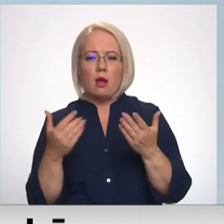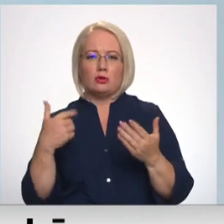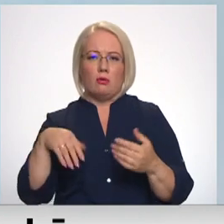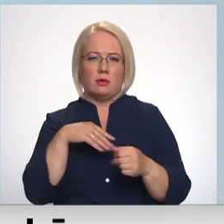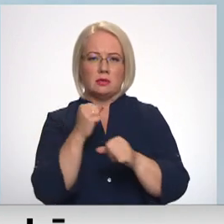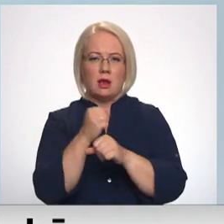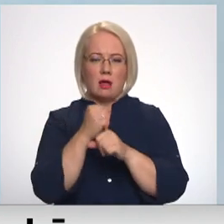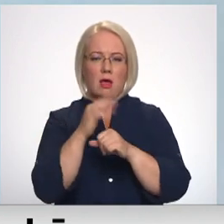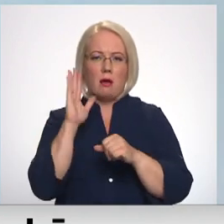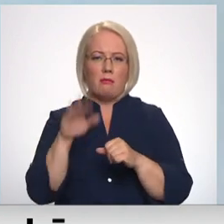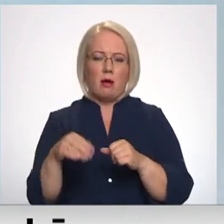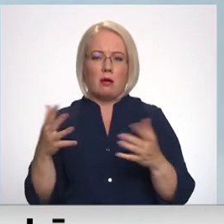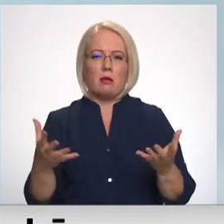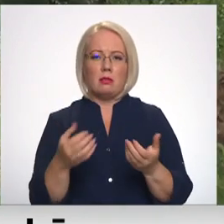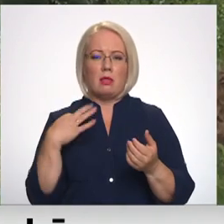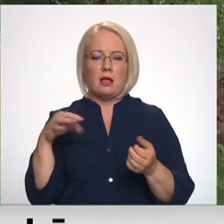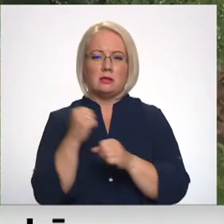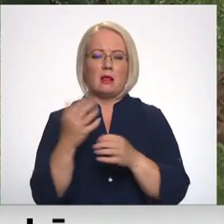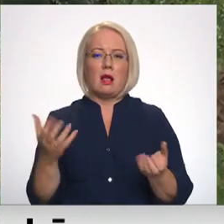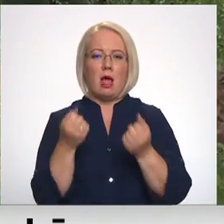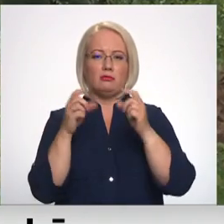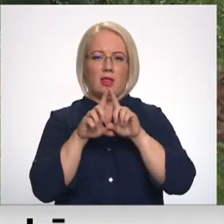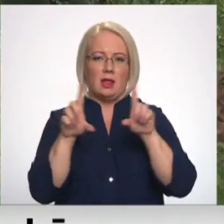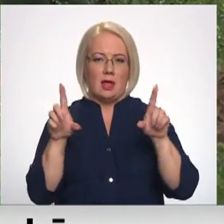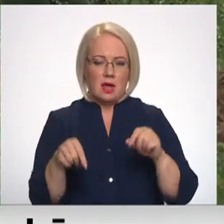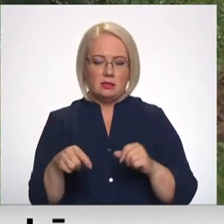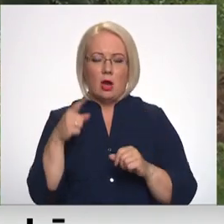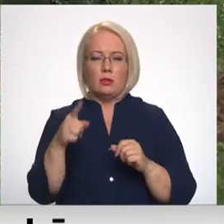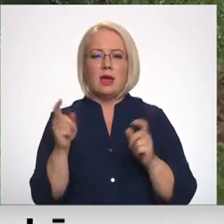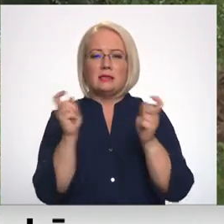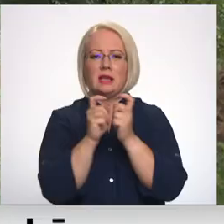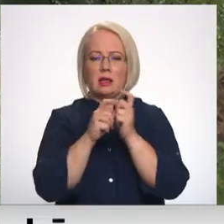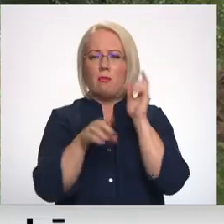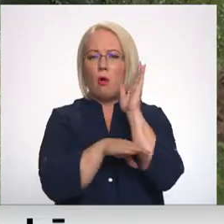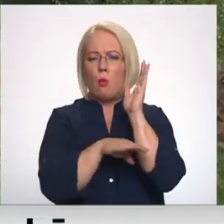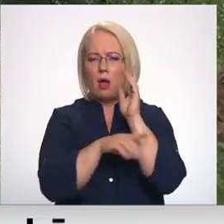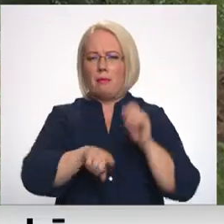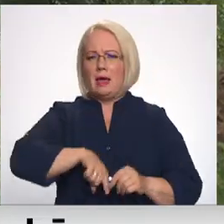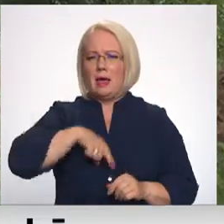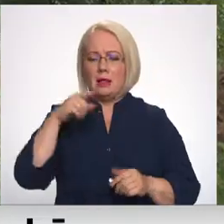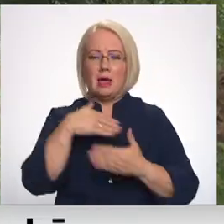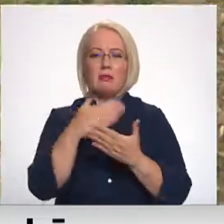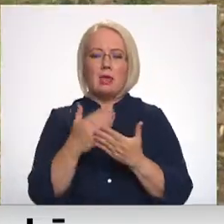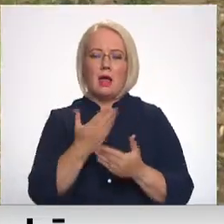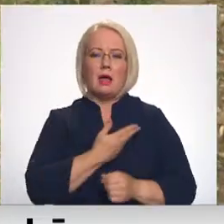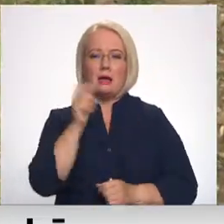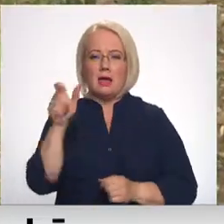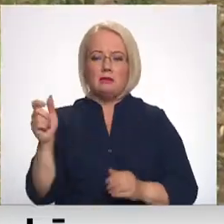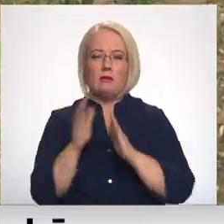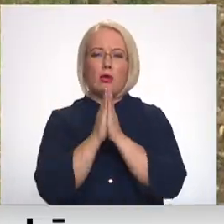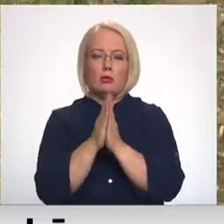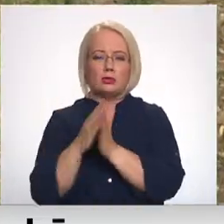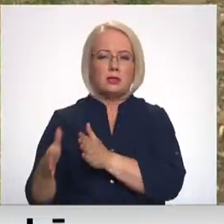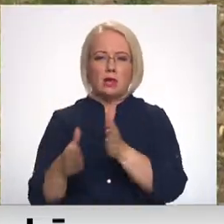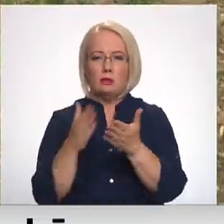par globieju, globšanas dinastā. Strīdi par koku rindu bijuši ilgāku laiku. Daļa iedzīvotā ar parakstiem lūdze ceļu sakārtot,